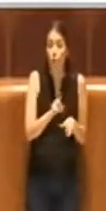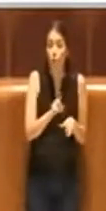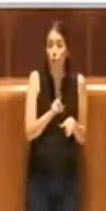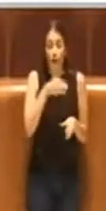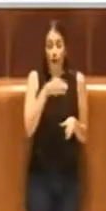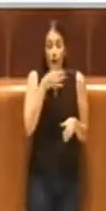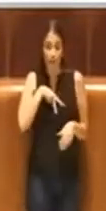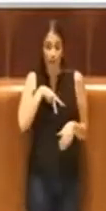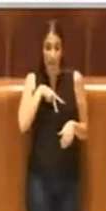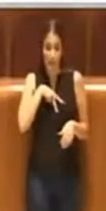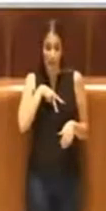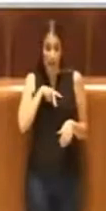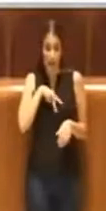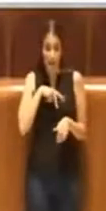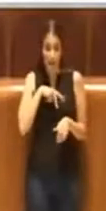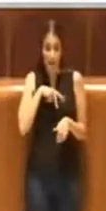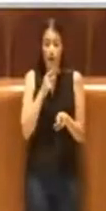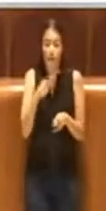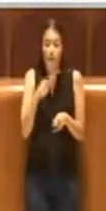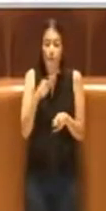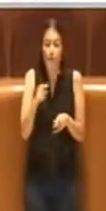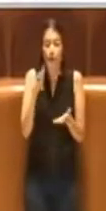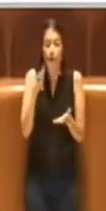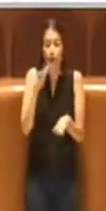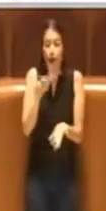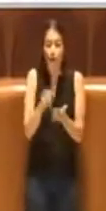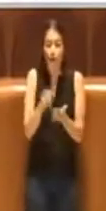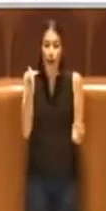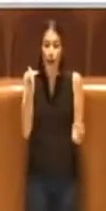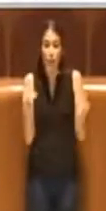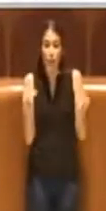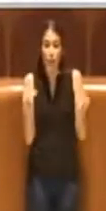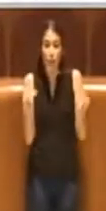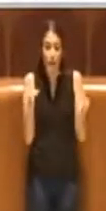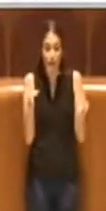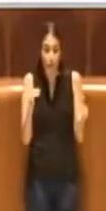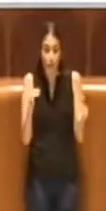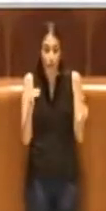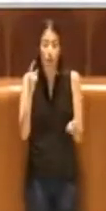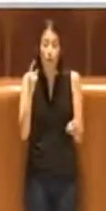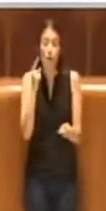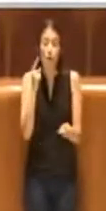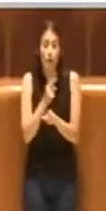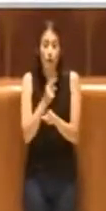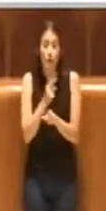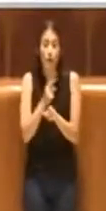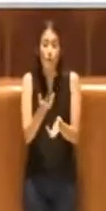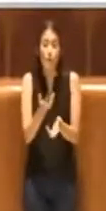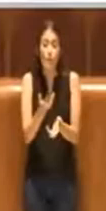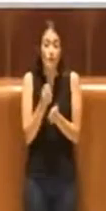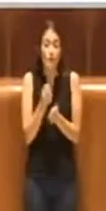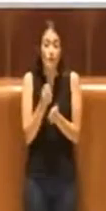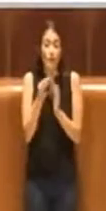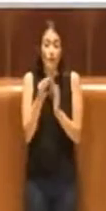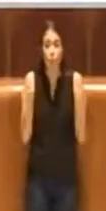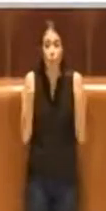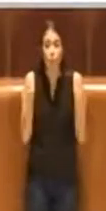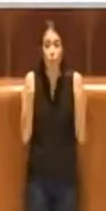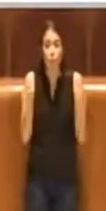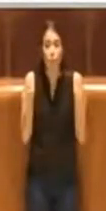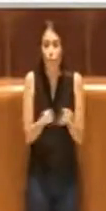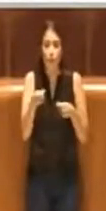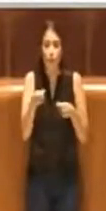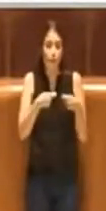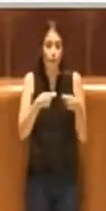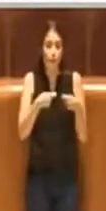per garanzia di equilibrio e di qualità per questo emendamento possedere gli stessi requisiti dei mercati